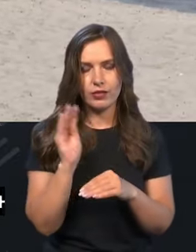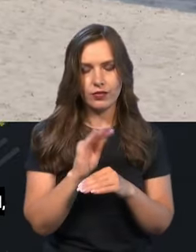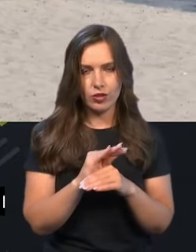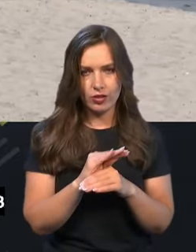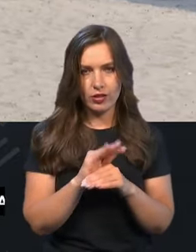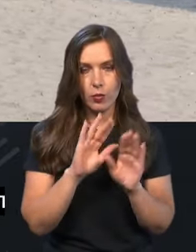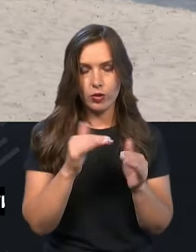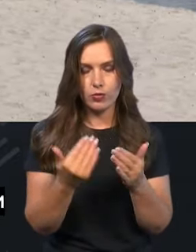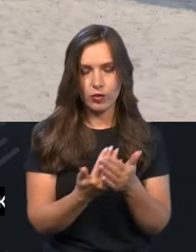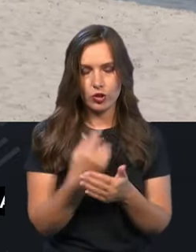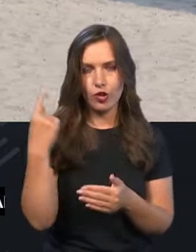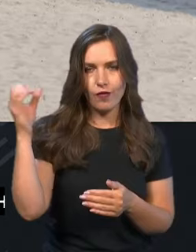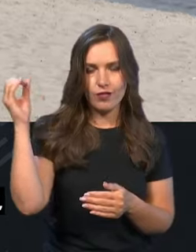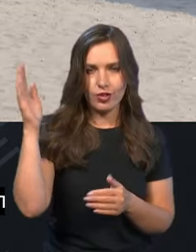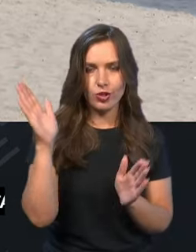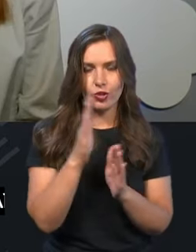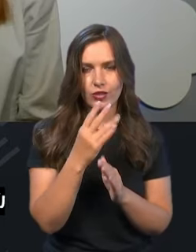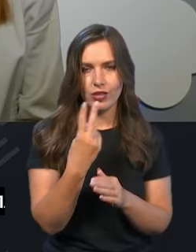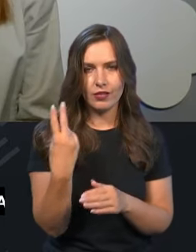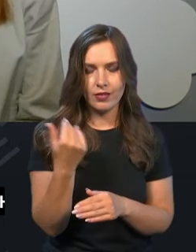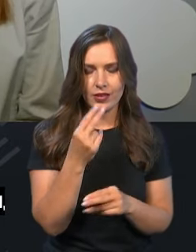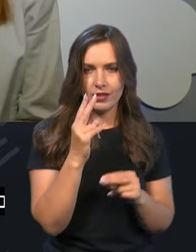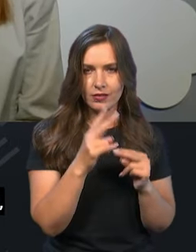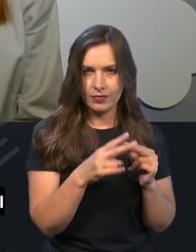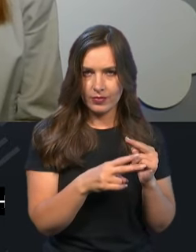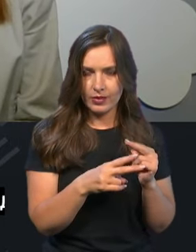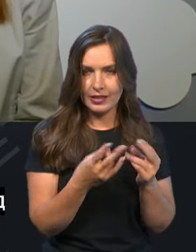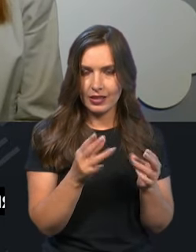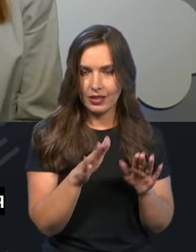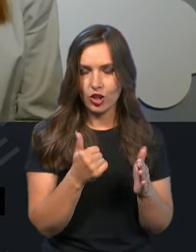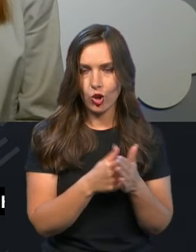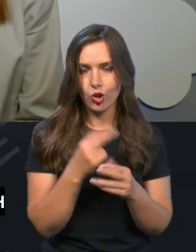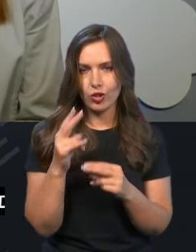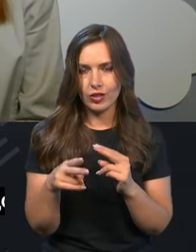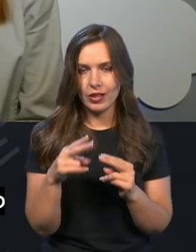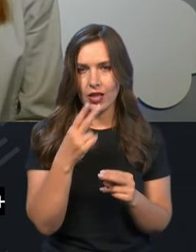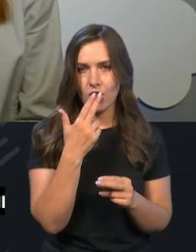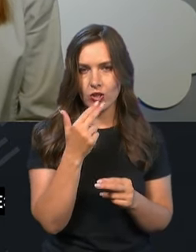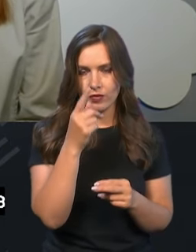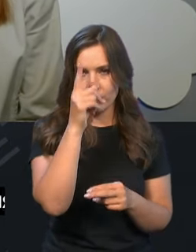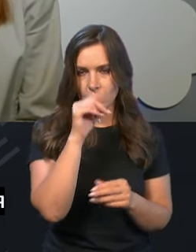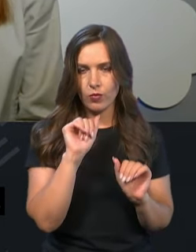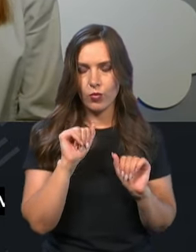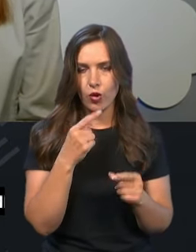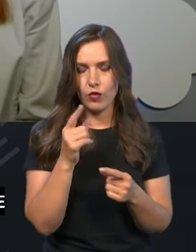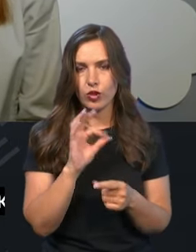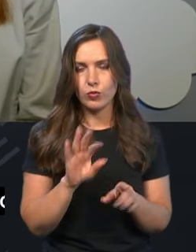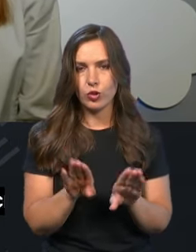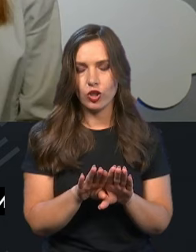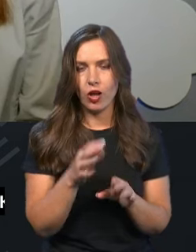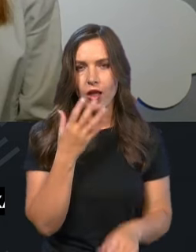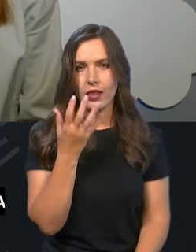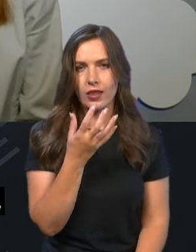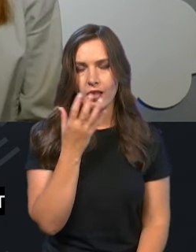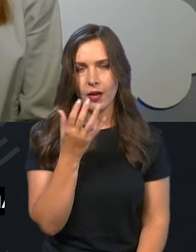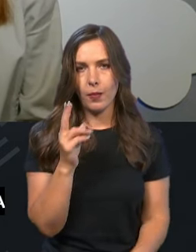сонячну погоду. Пані Наталю, два тижні залишаються до закінчення червня. Чи можемо говорити про ось таку теплу,